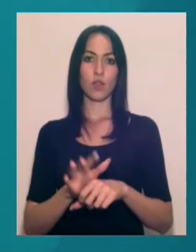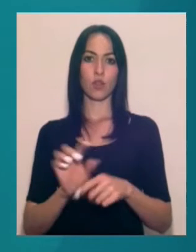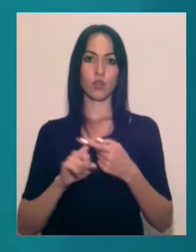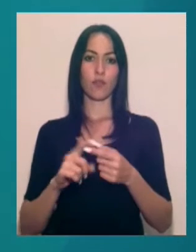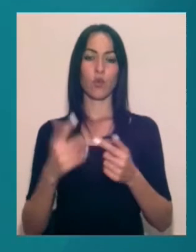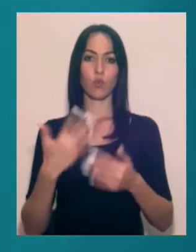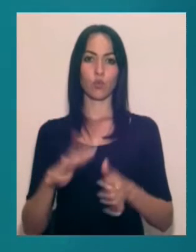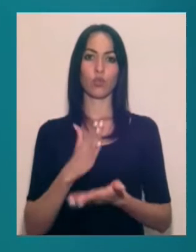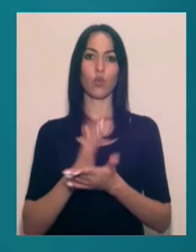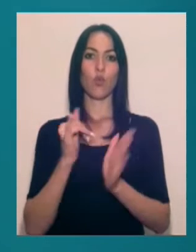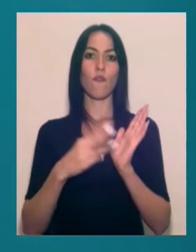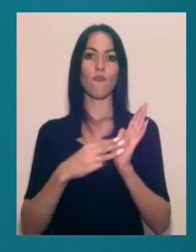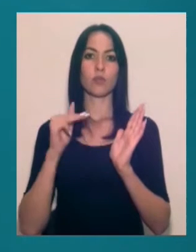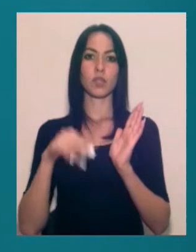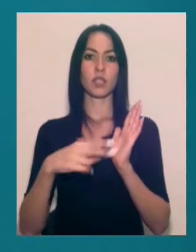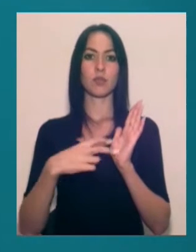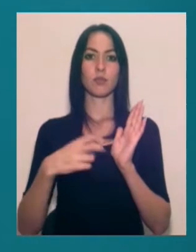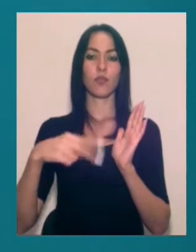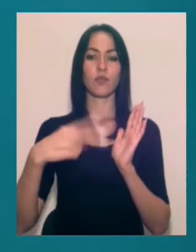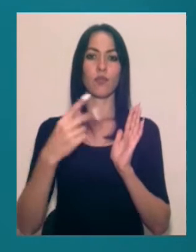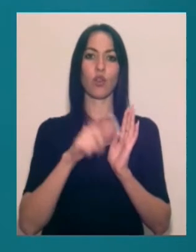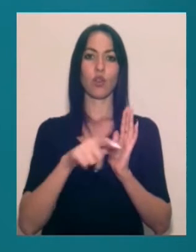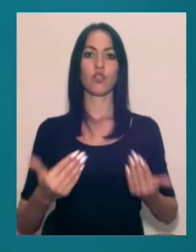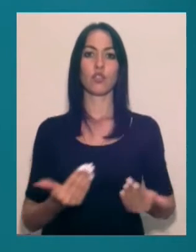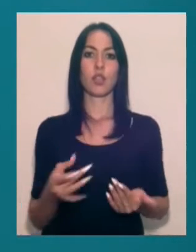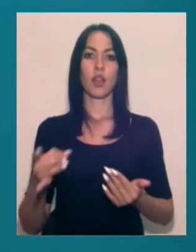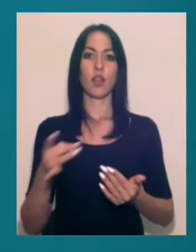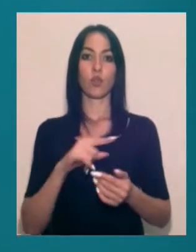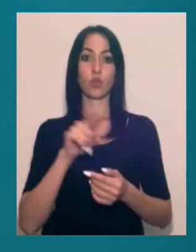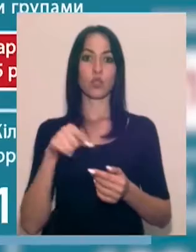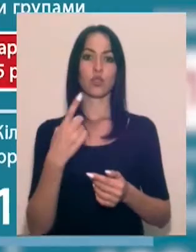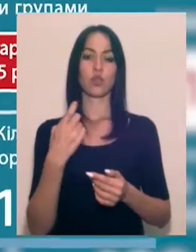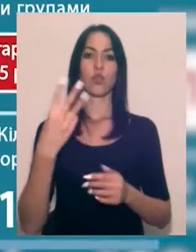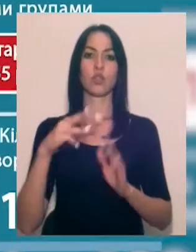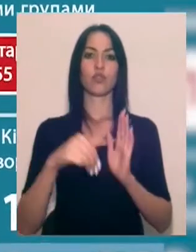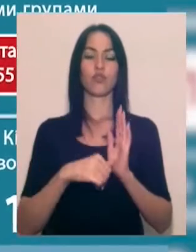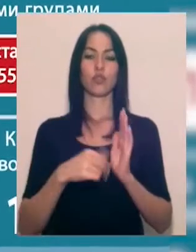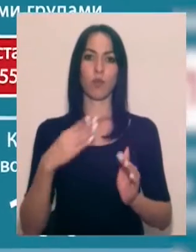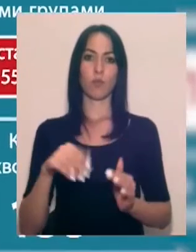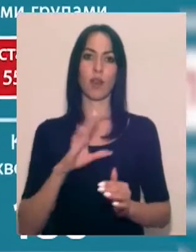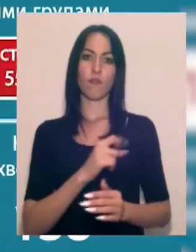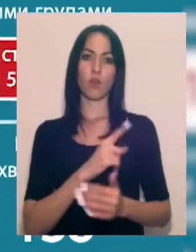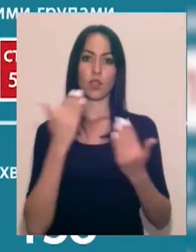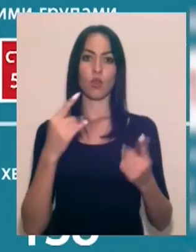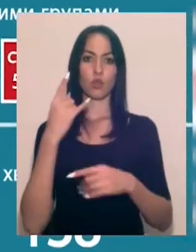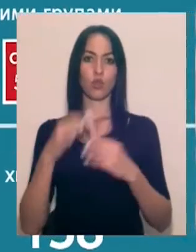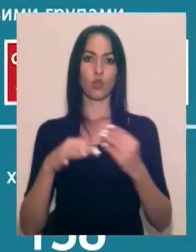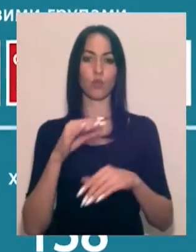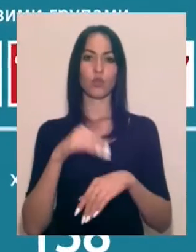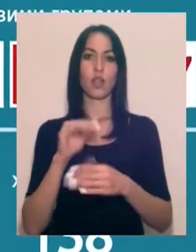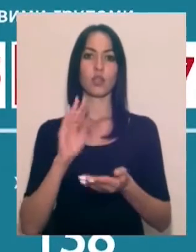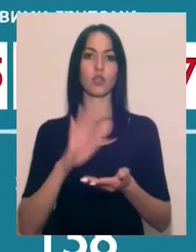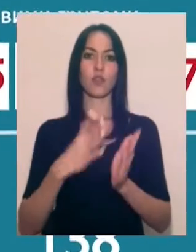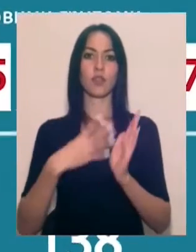8722 мешканців регіону. З них 136 померли. В Одесі ж за останню добу зареєстрували 95